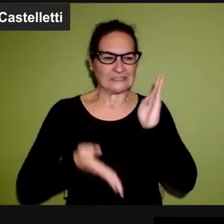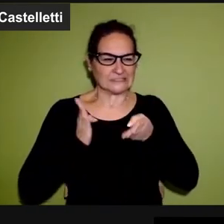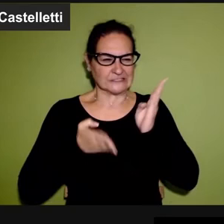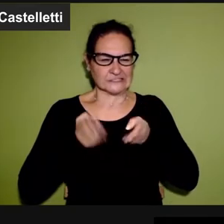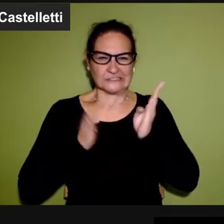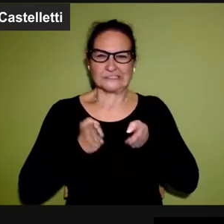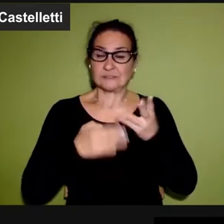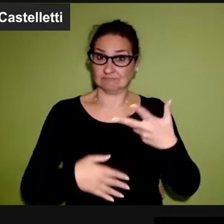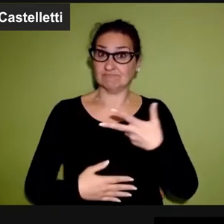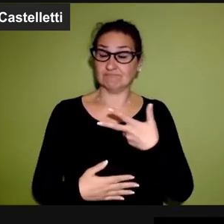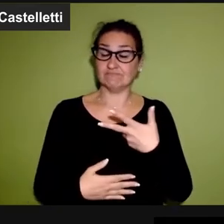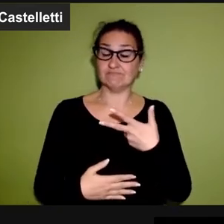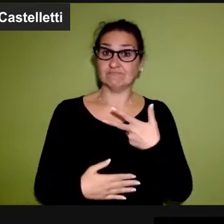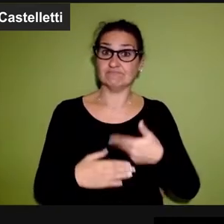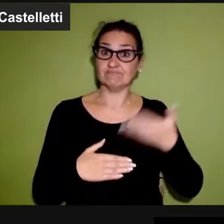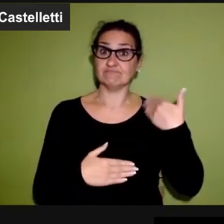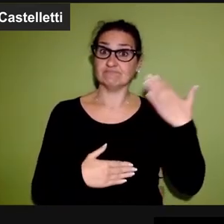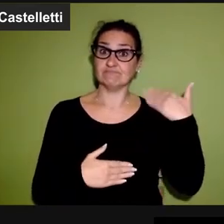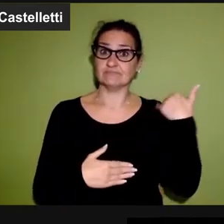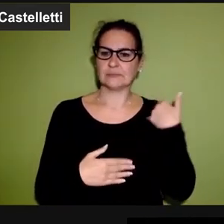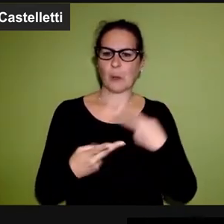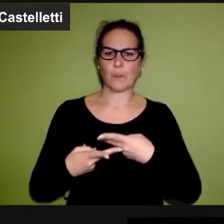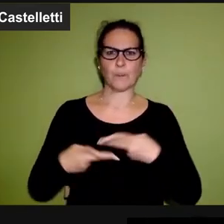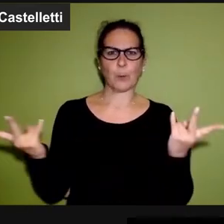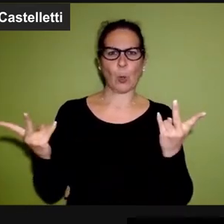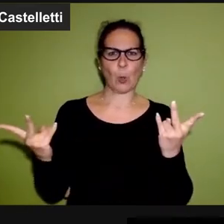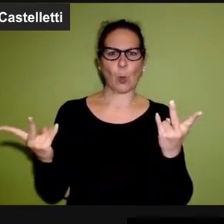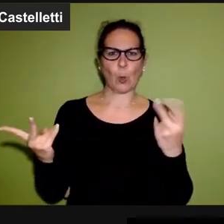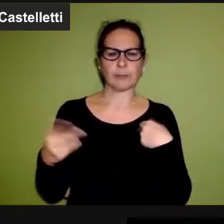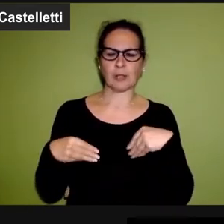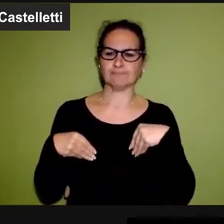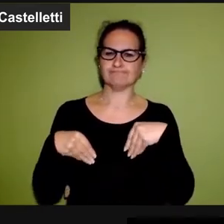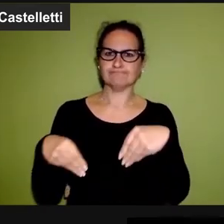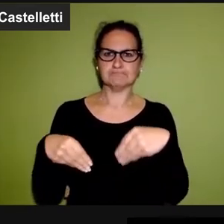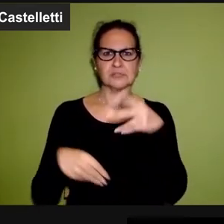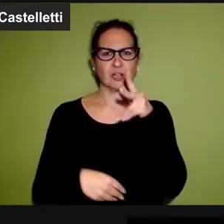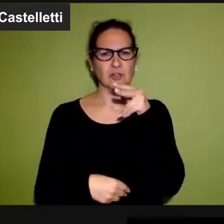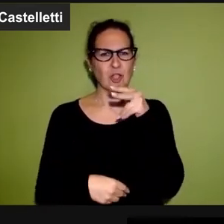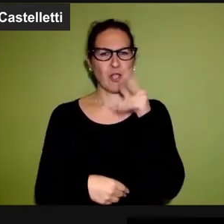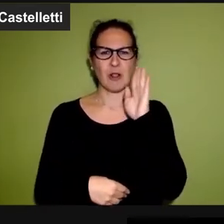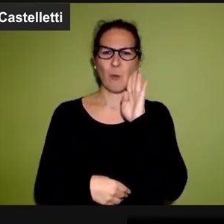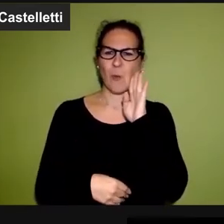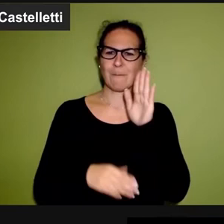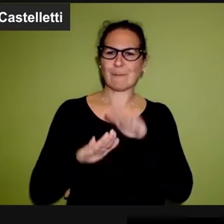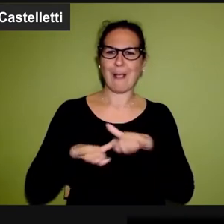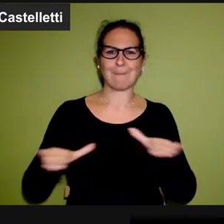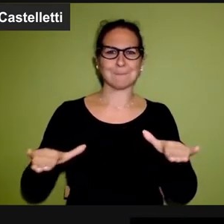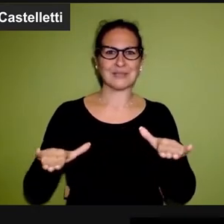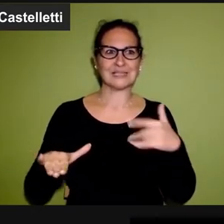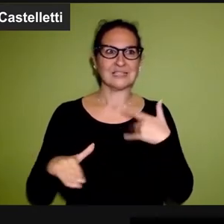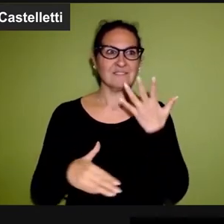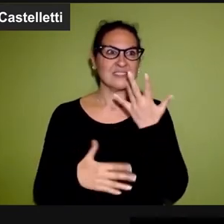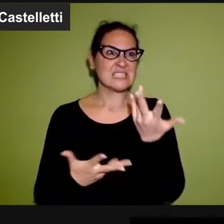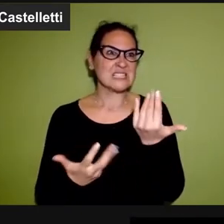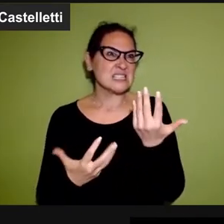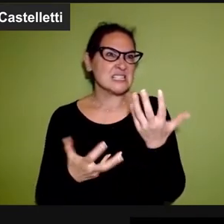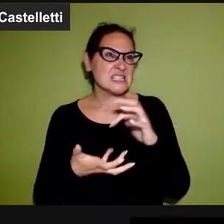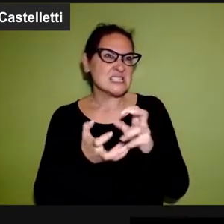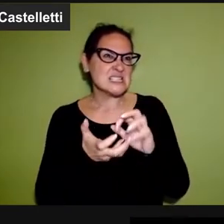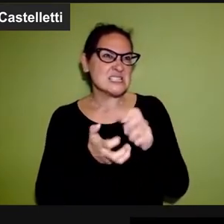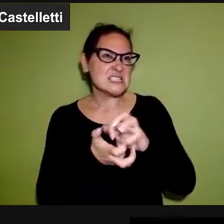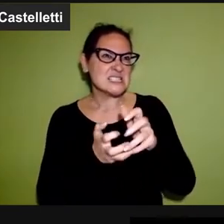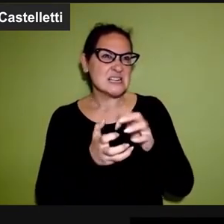'organizzare la tortura e di far sì che il pubblico assistesse, donne, uomini, bambini,